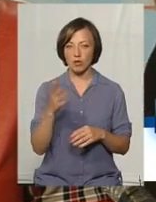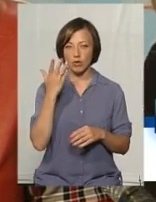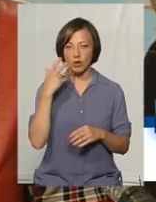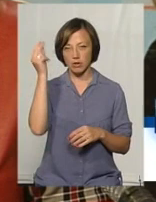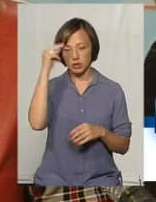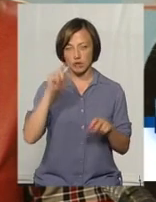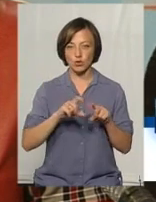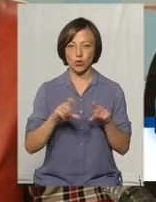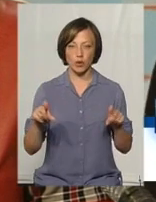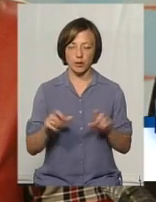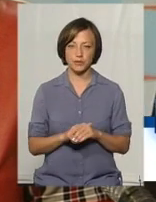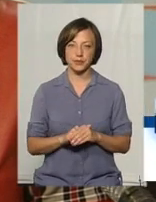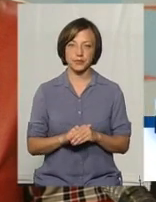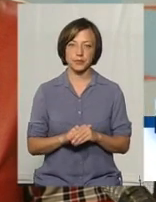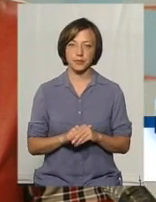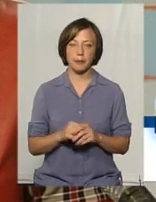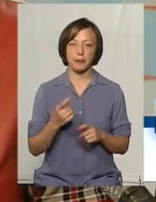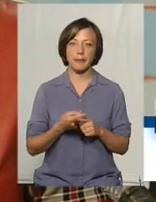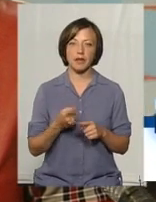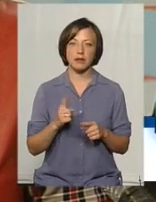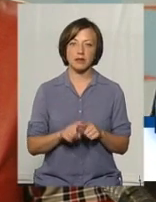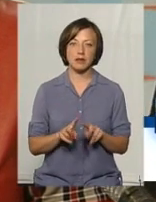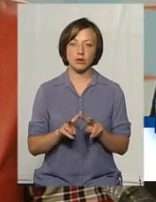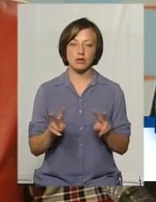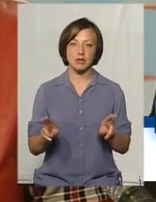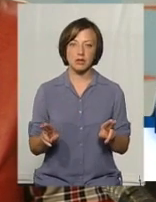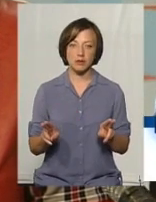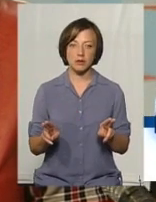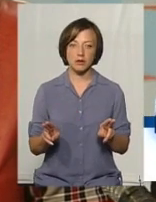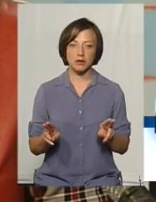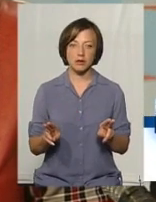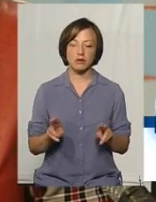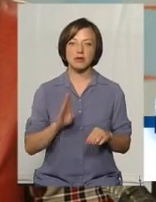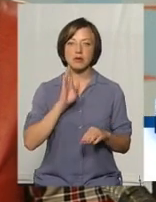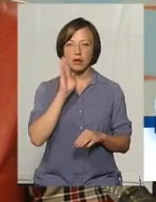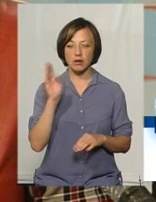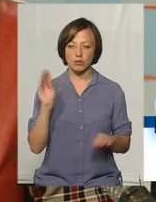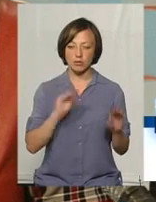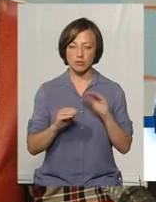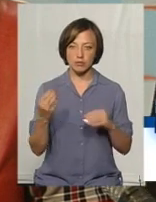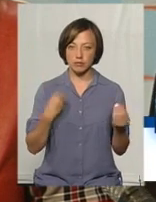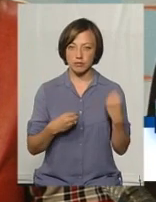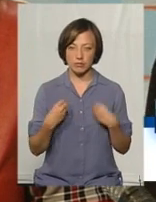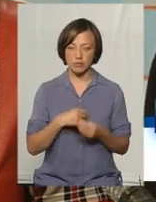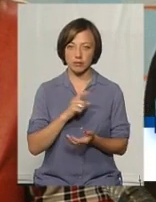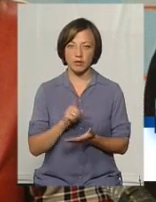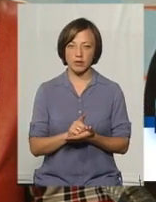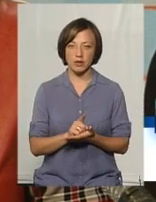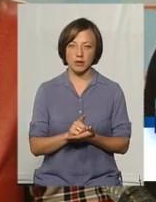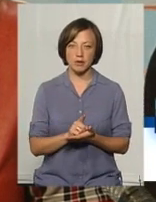вона буде навчатися у школі. Тобто, це той самий збір зранку, це так само вона повинна